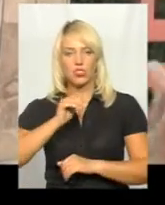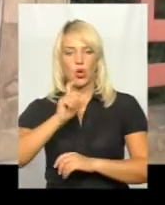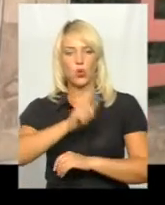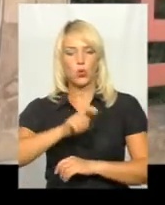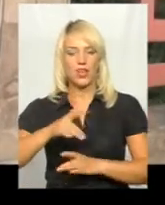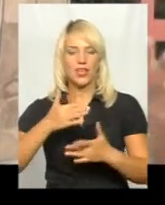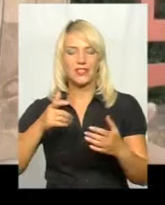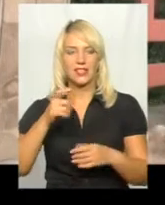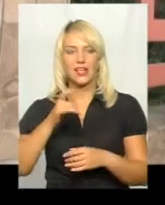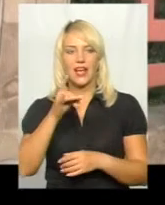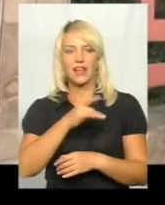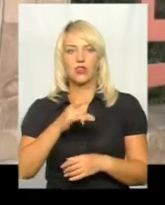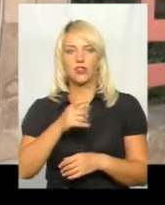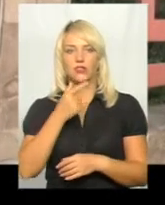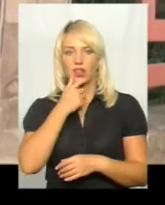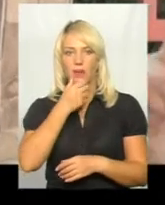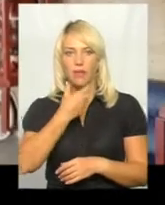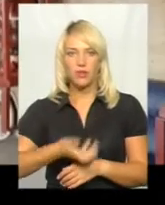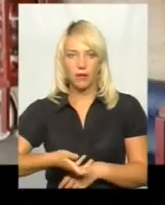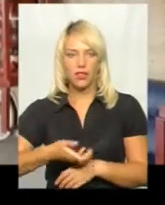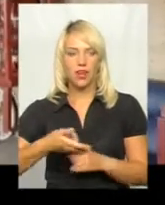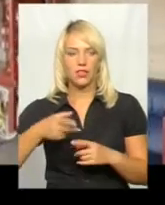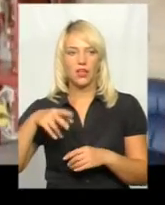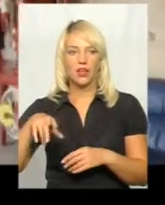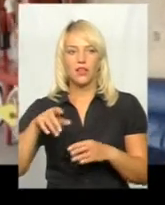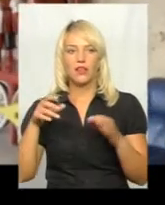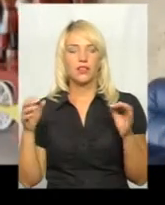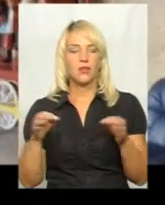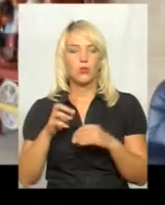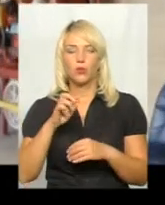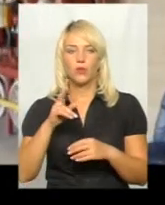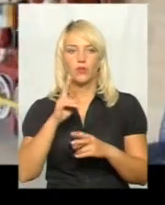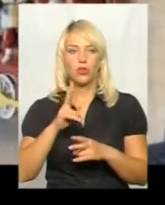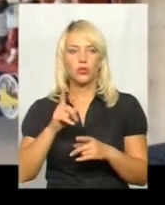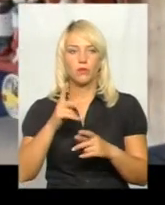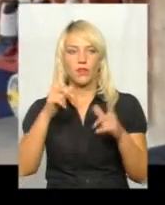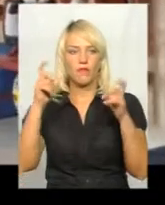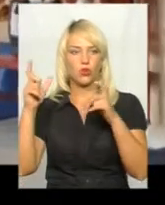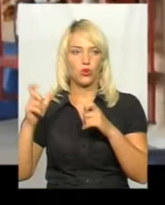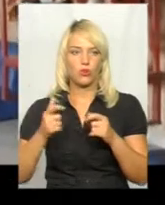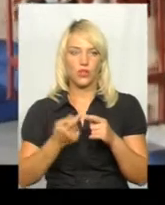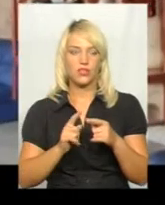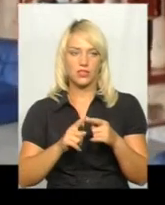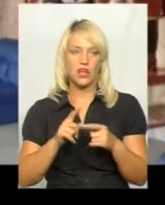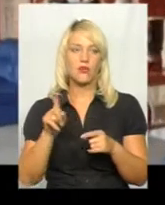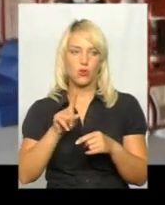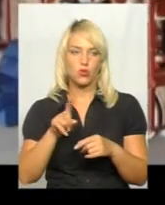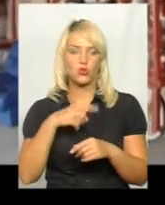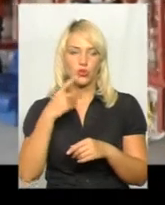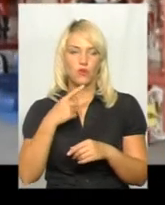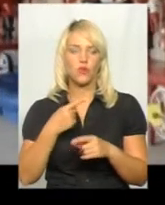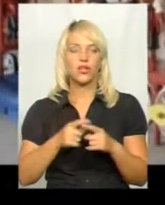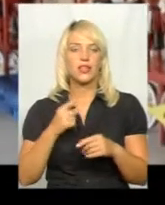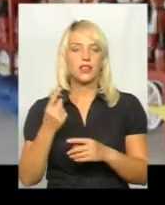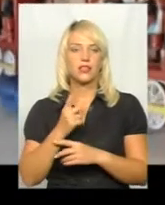щалепа відпадає. Не було жодного, який би не робив селфі, не фотографувався, це про що зговорить. То єдині,